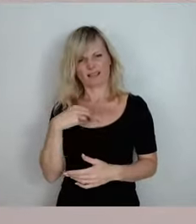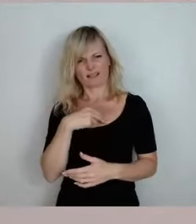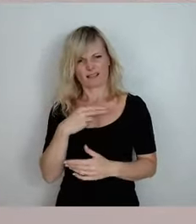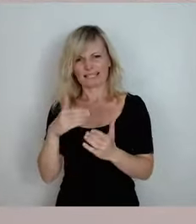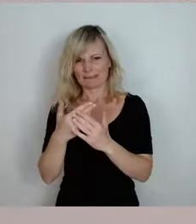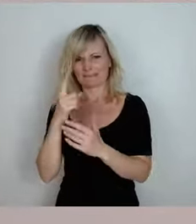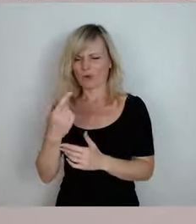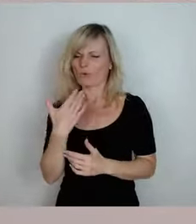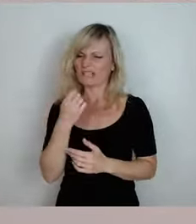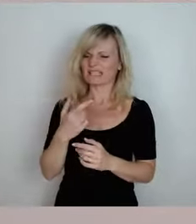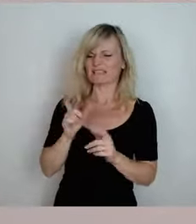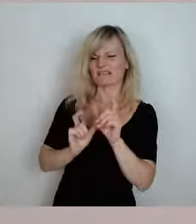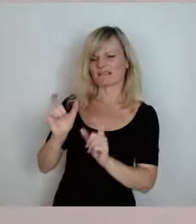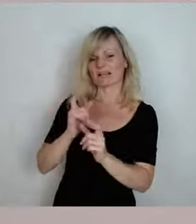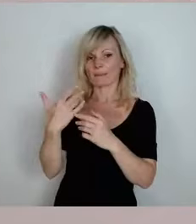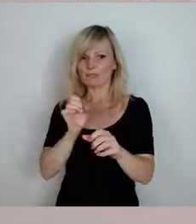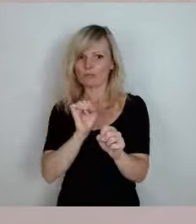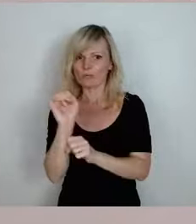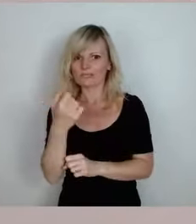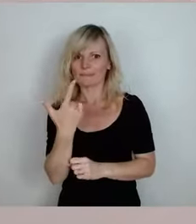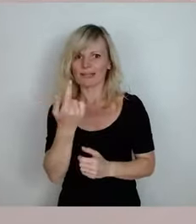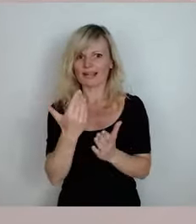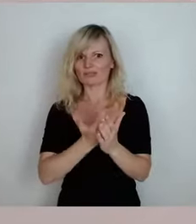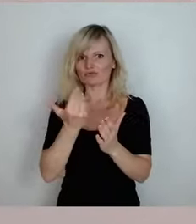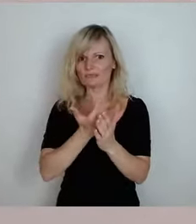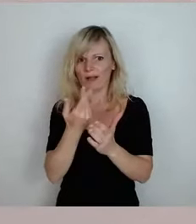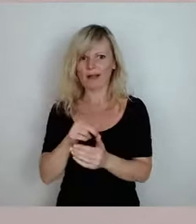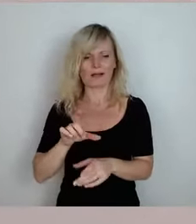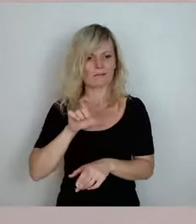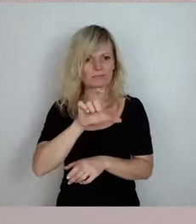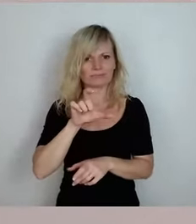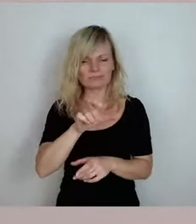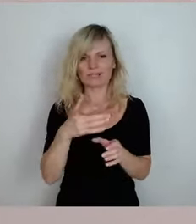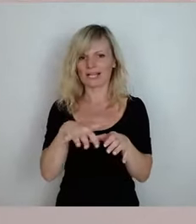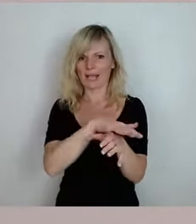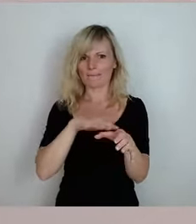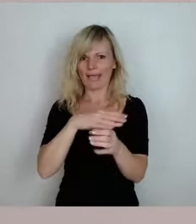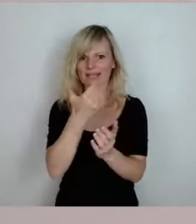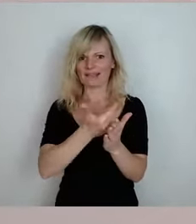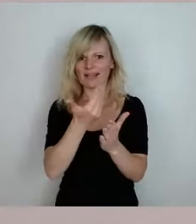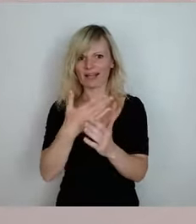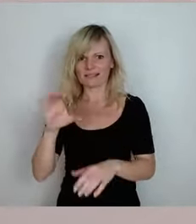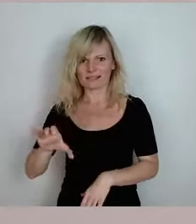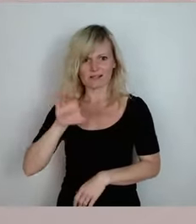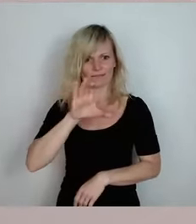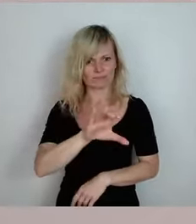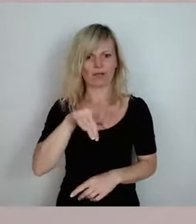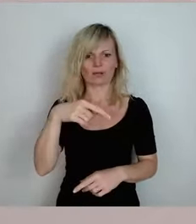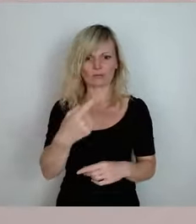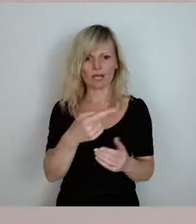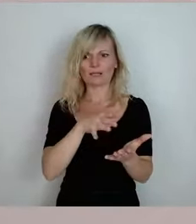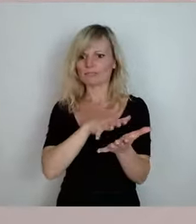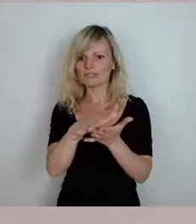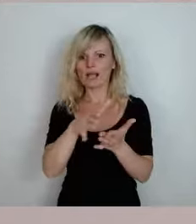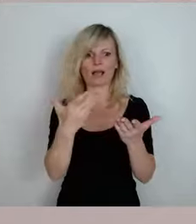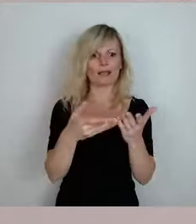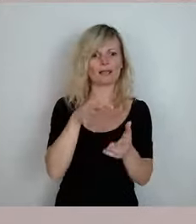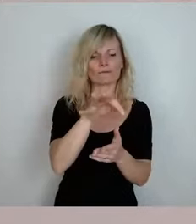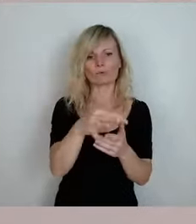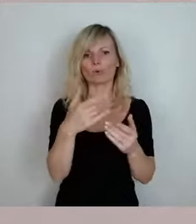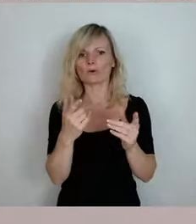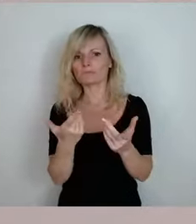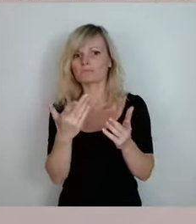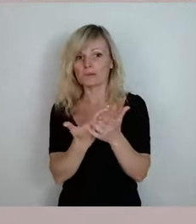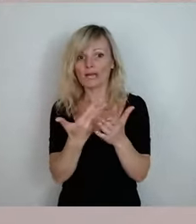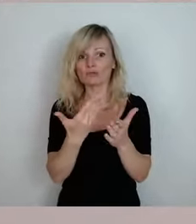Gemeindekasse. Und das sind nennenswerte Beträge, die am Ende auch dafür sorgen, dass gewisse gemeinschaftliche Infrastruktur